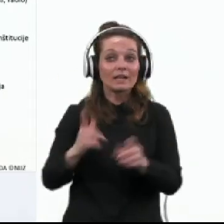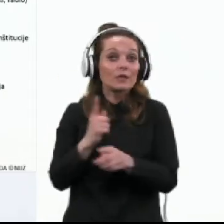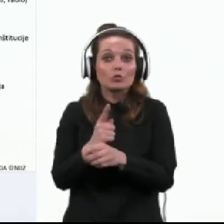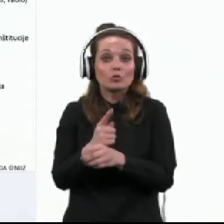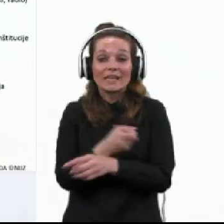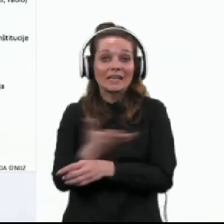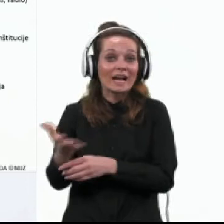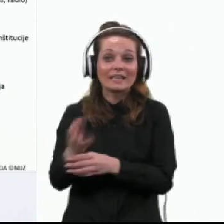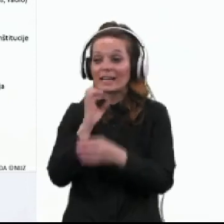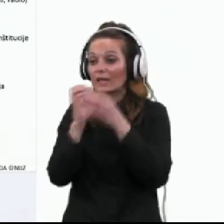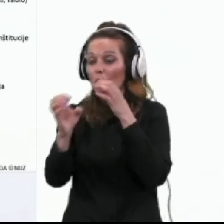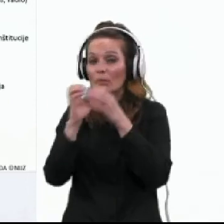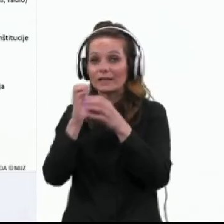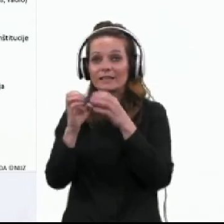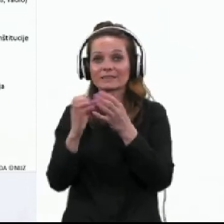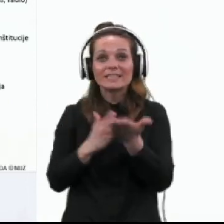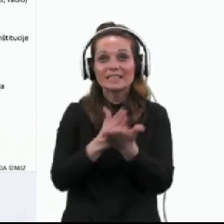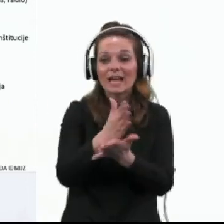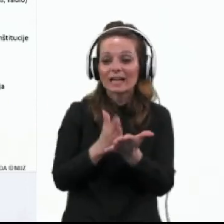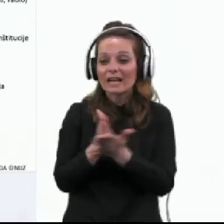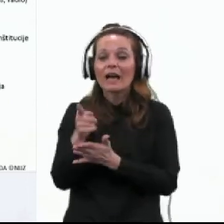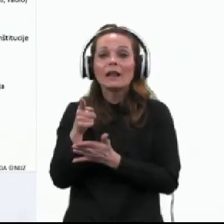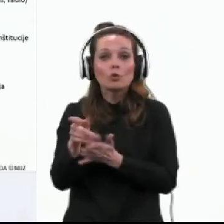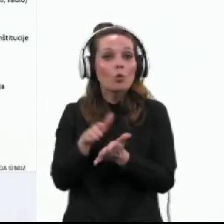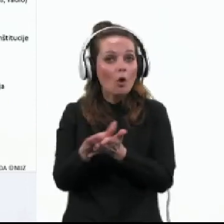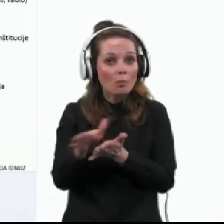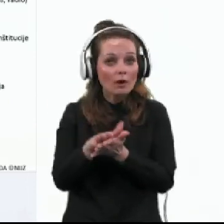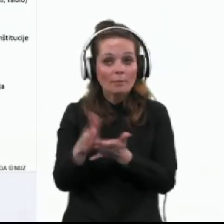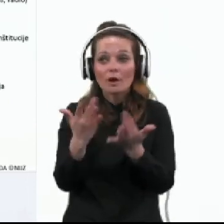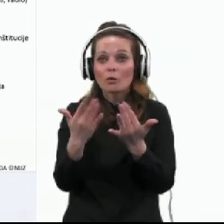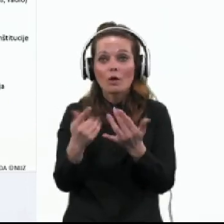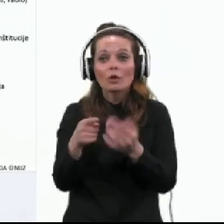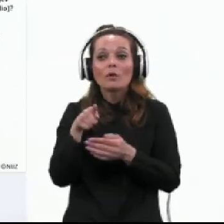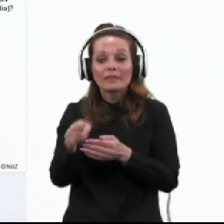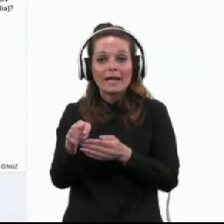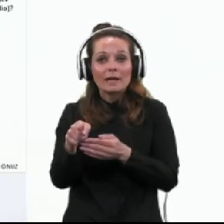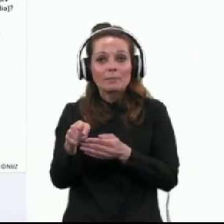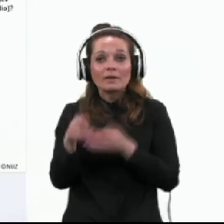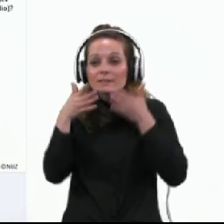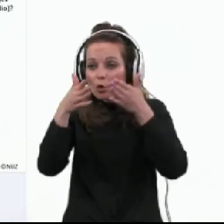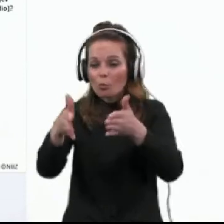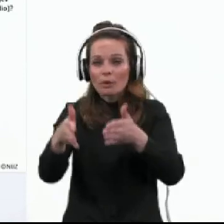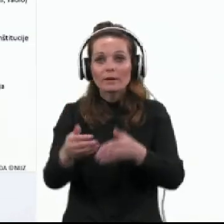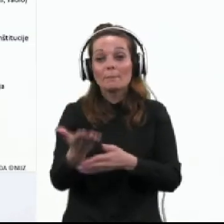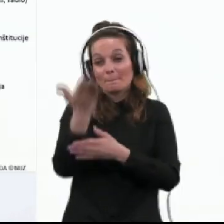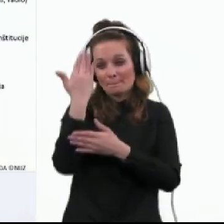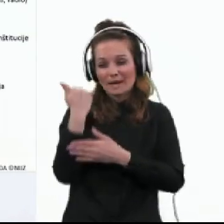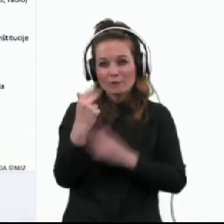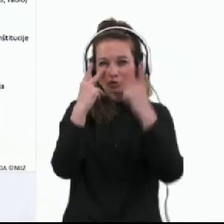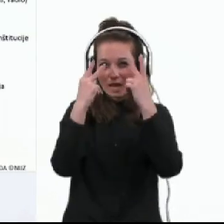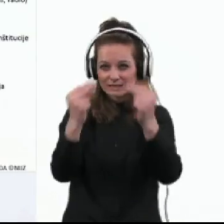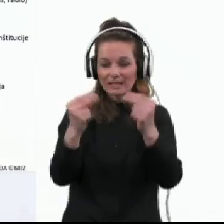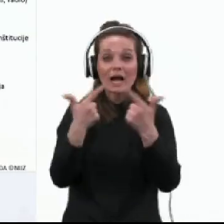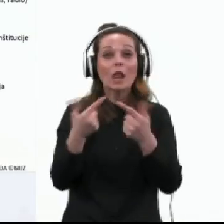kateri komunikacijske kanale pri tem uporabljajo, koliko jim zaupajo. Na sliki prejšnji, prosim,